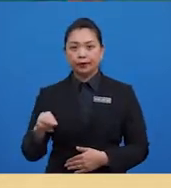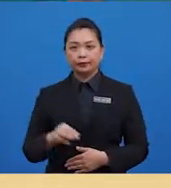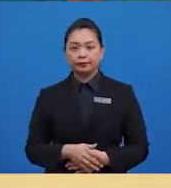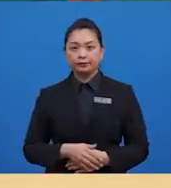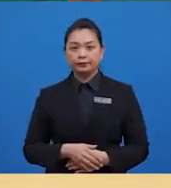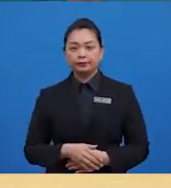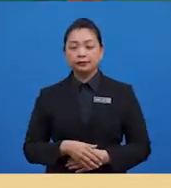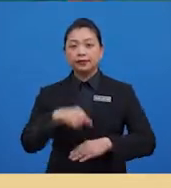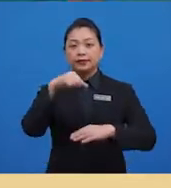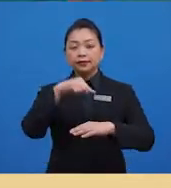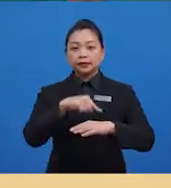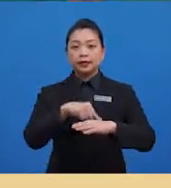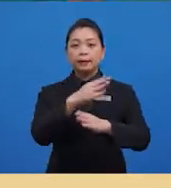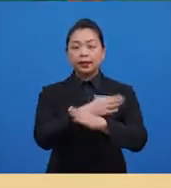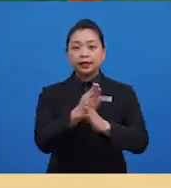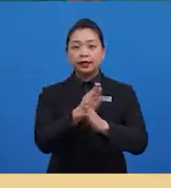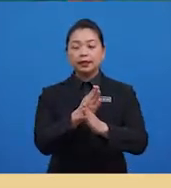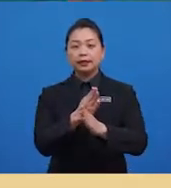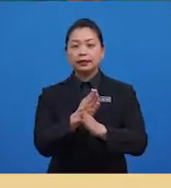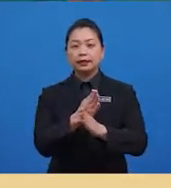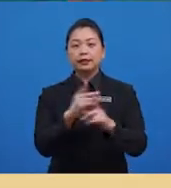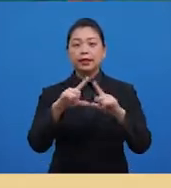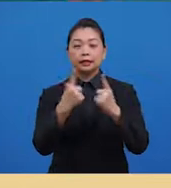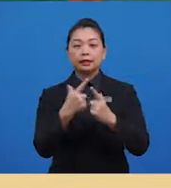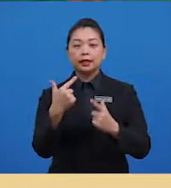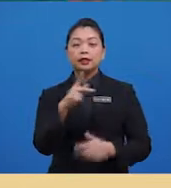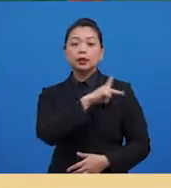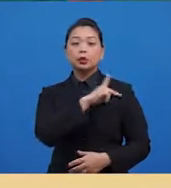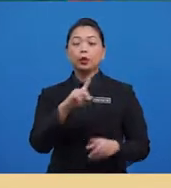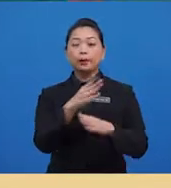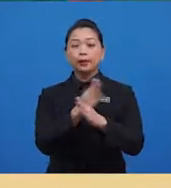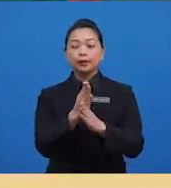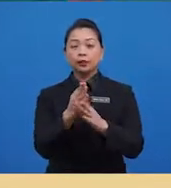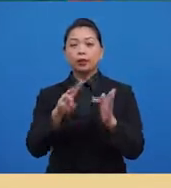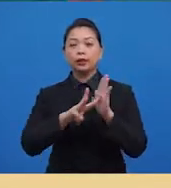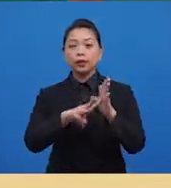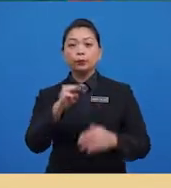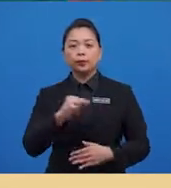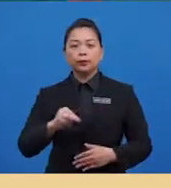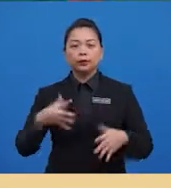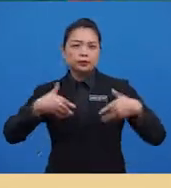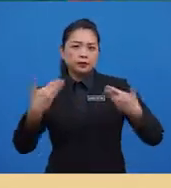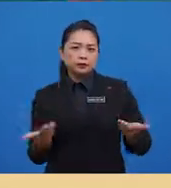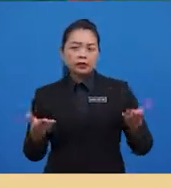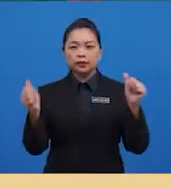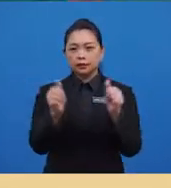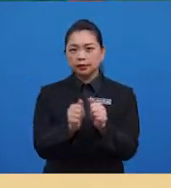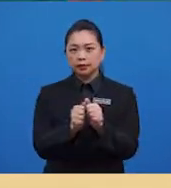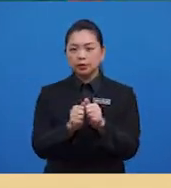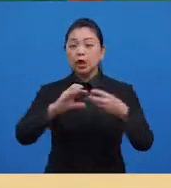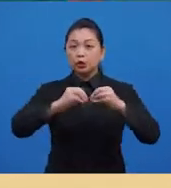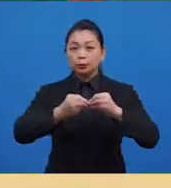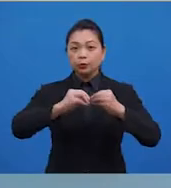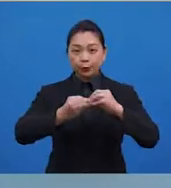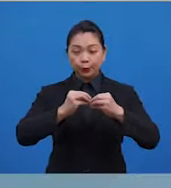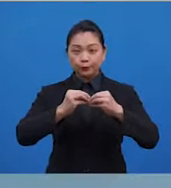Di bilik darjah, ketua darjah mengwakili murid-murid. Bagaimana pula dengan nombor